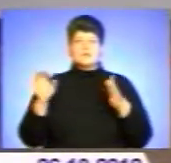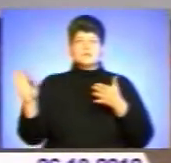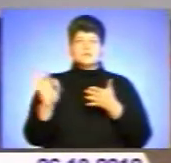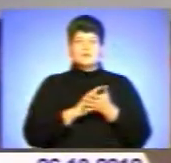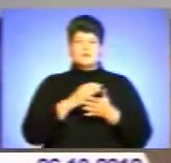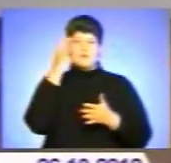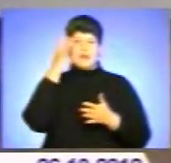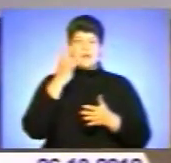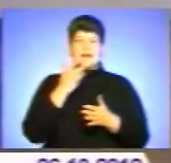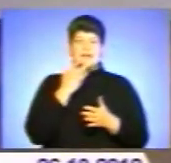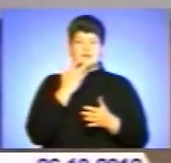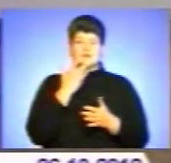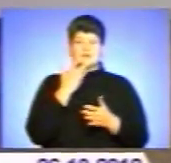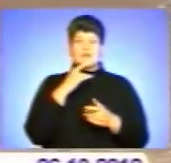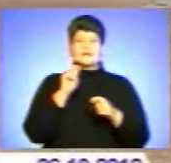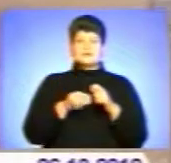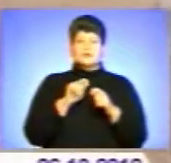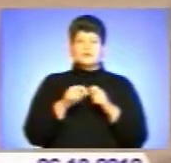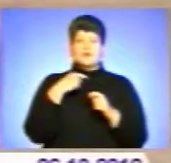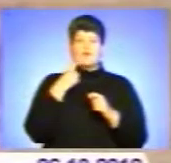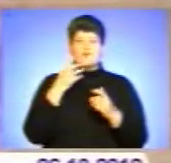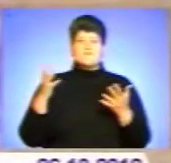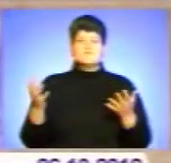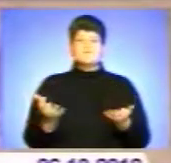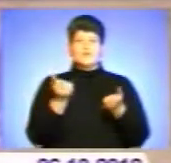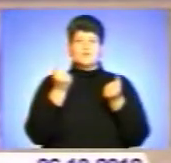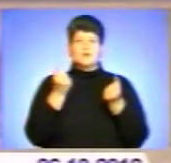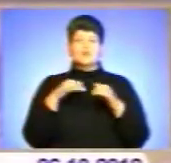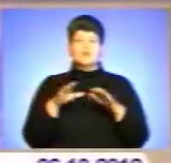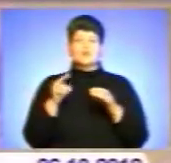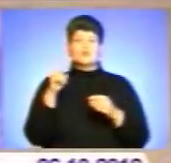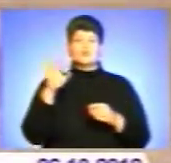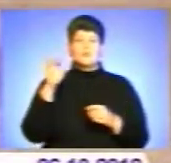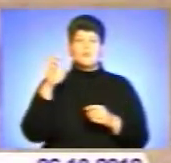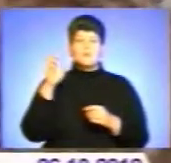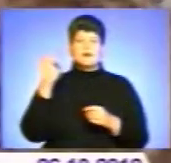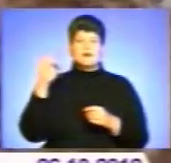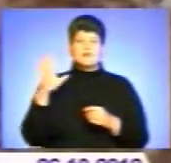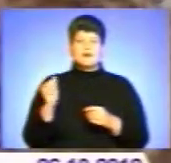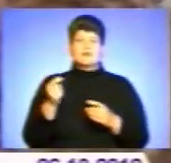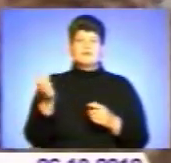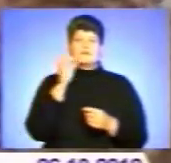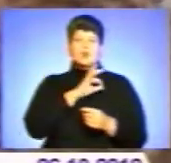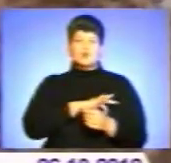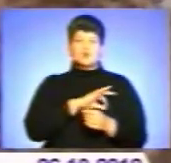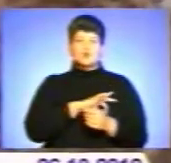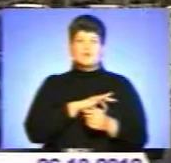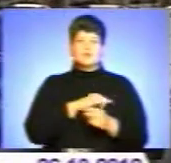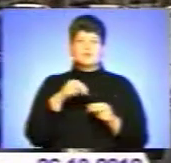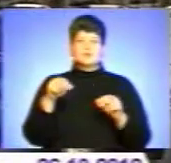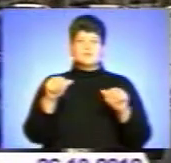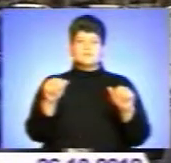спекотне літо. Експерти запевняють, врятували урожай добрива, який аграрії використовували при посіві.